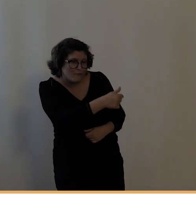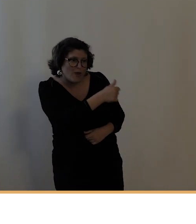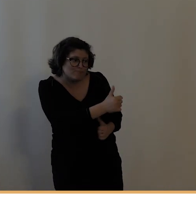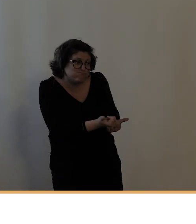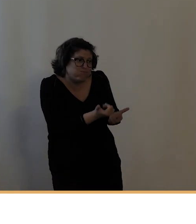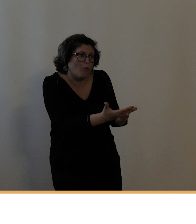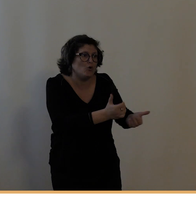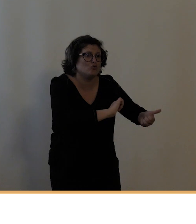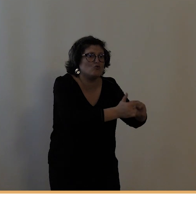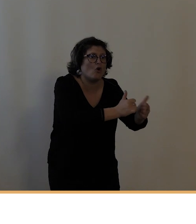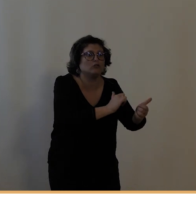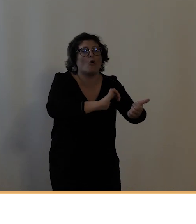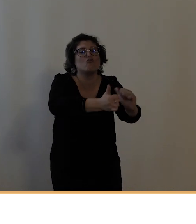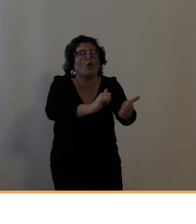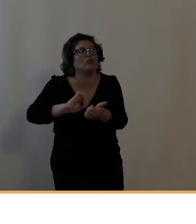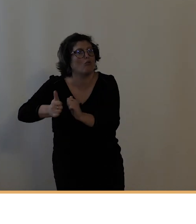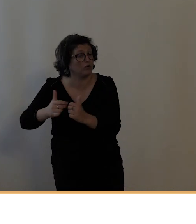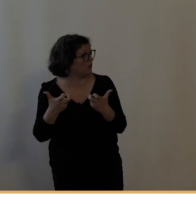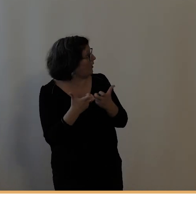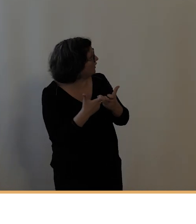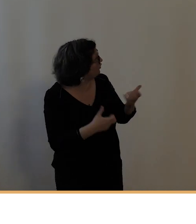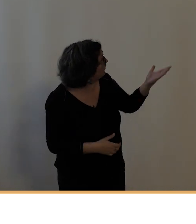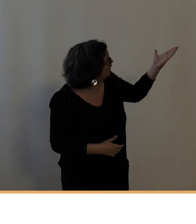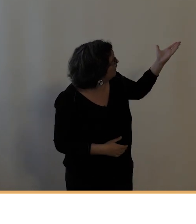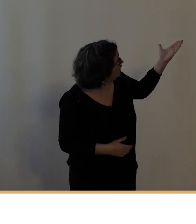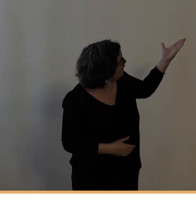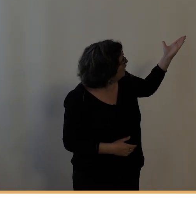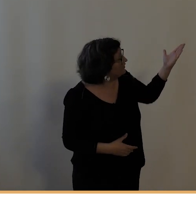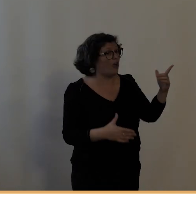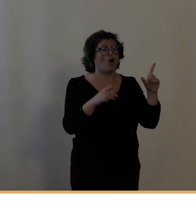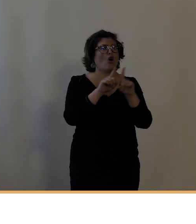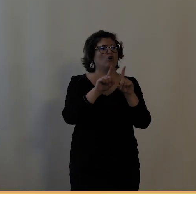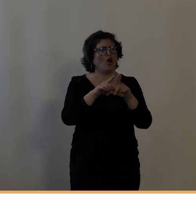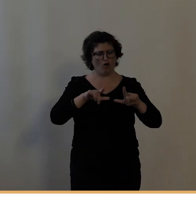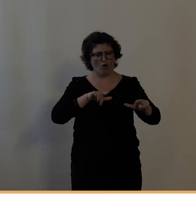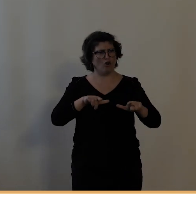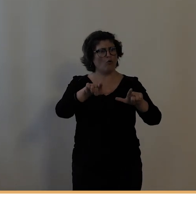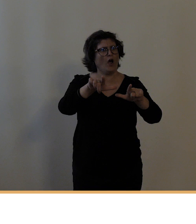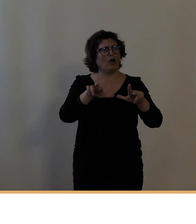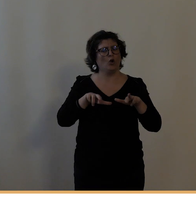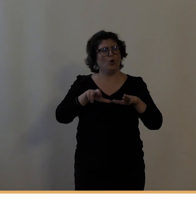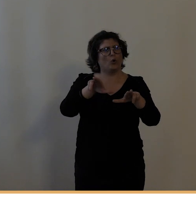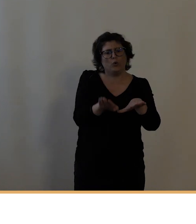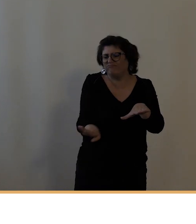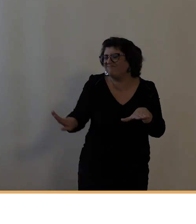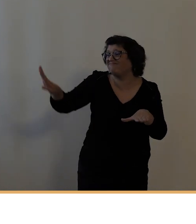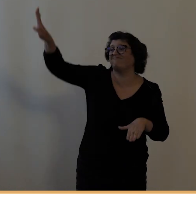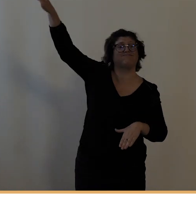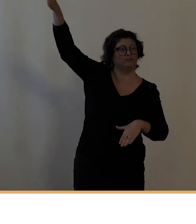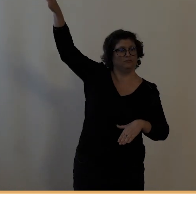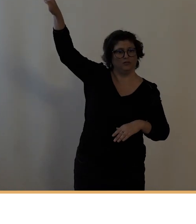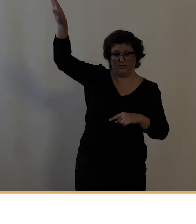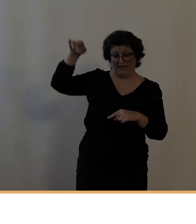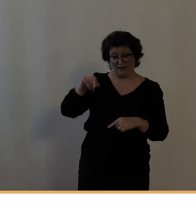comme ici, sur cette vue, vous l'avez reconnu, c'est le bas de la tranchée et donc la course consiste à monter le plus rapidement